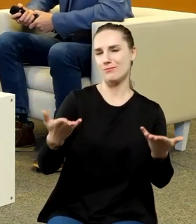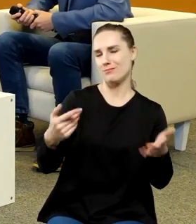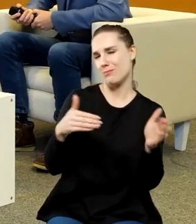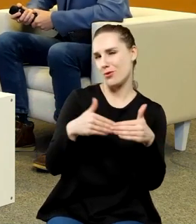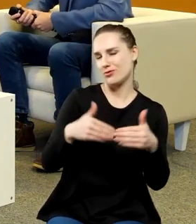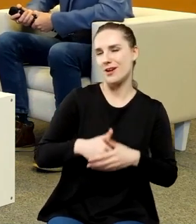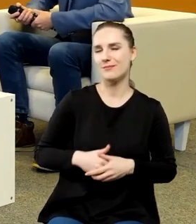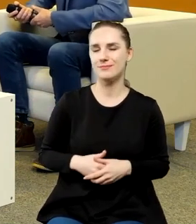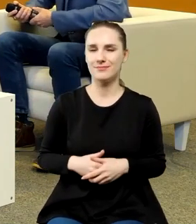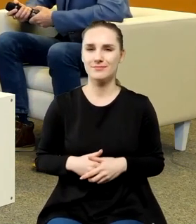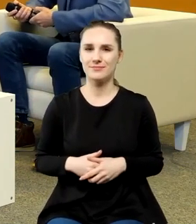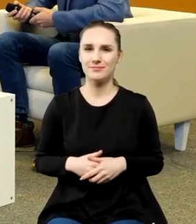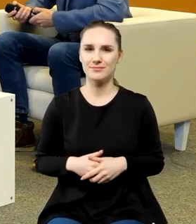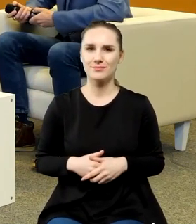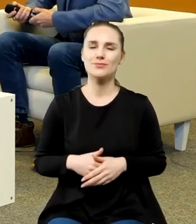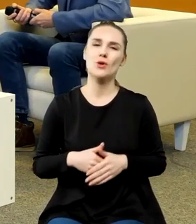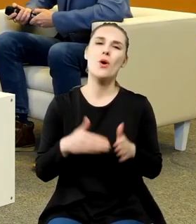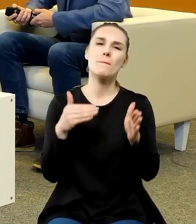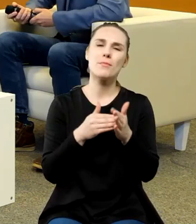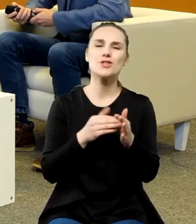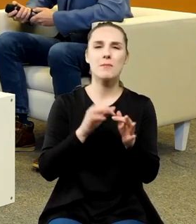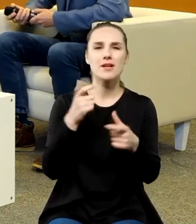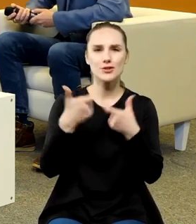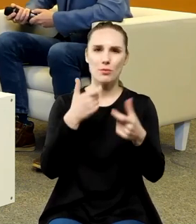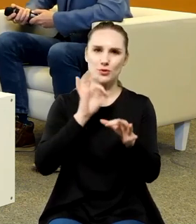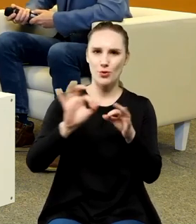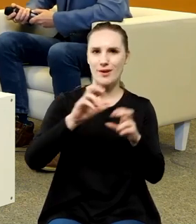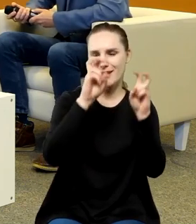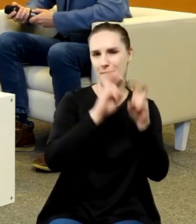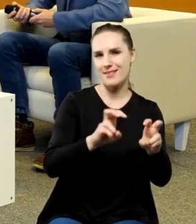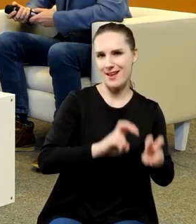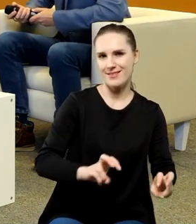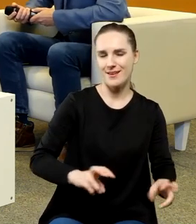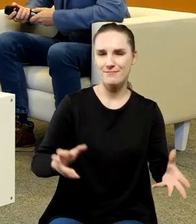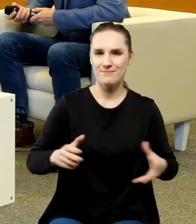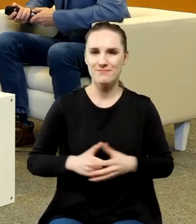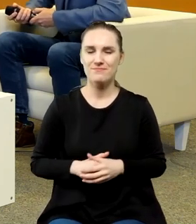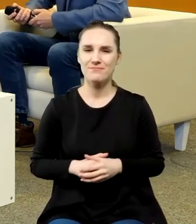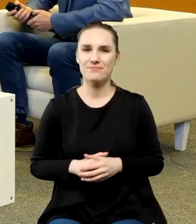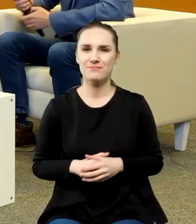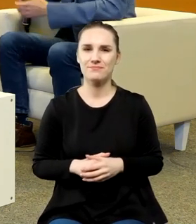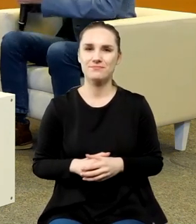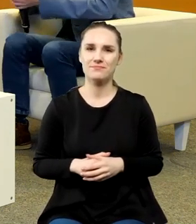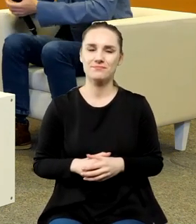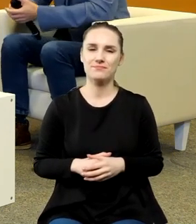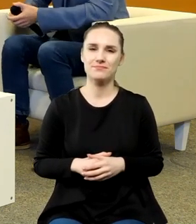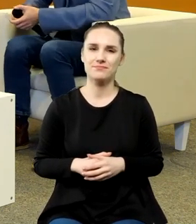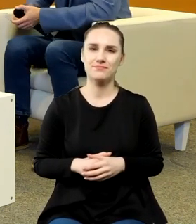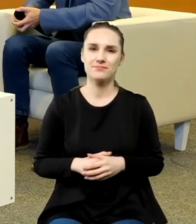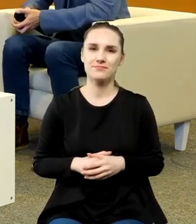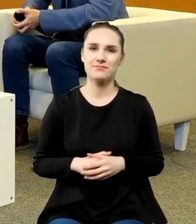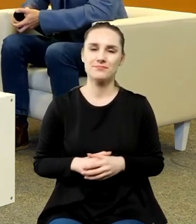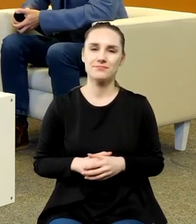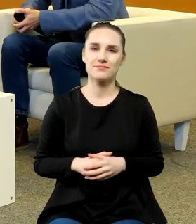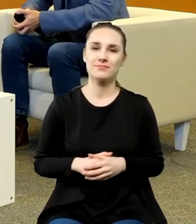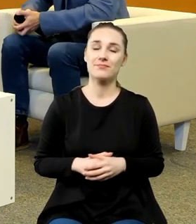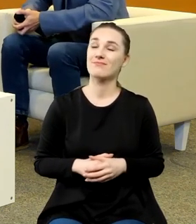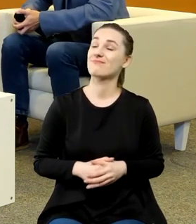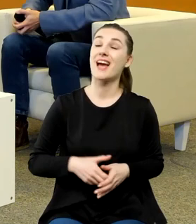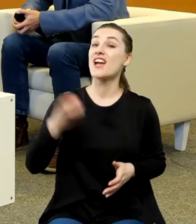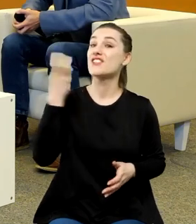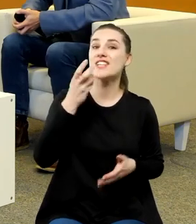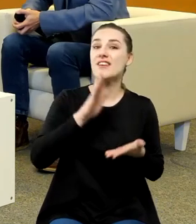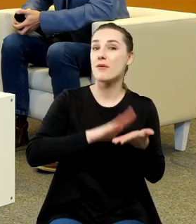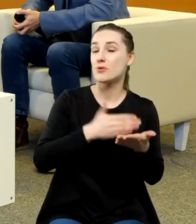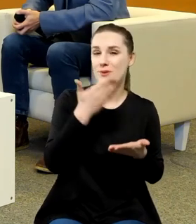wyrażają to trzeba by było przeprowadzić szczegółowe badania tak najciekawsze dla mnie tutaj przykładem